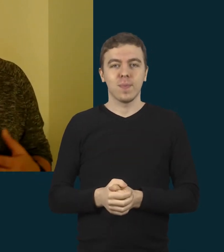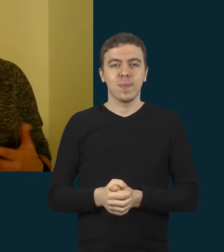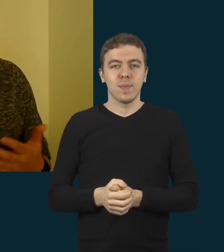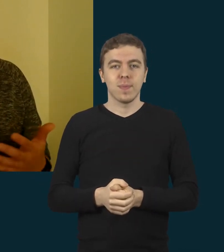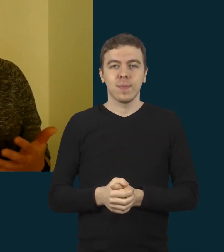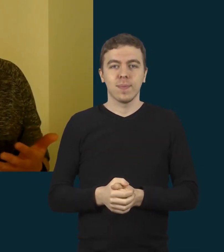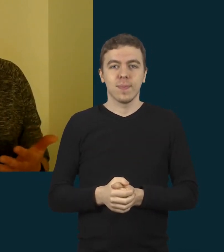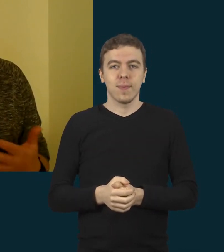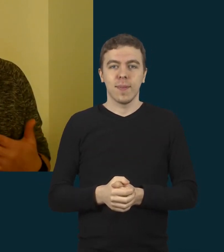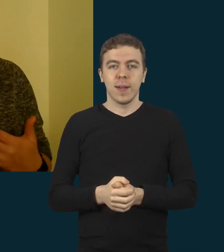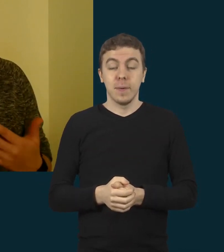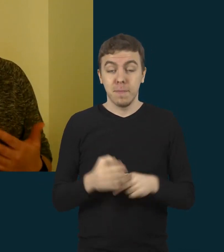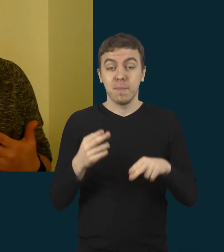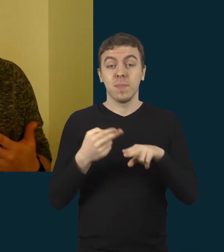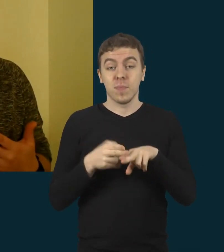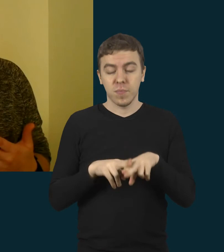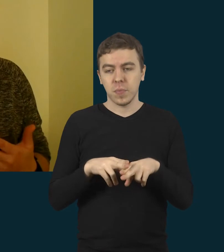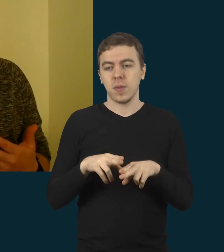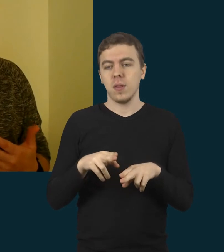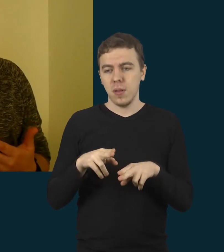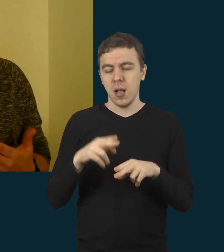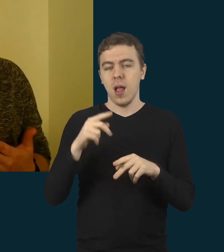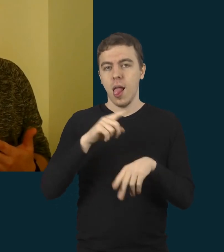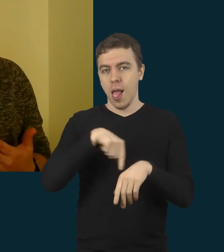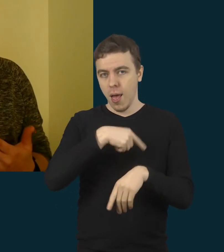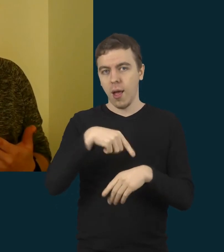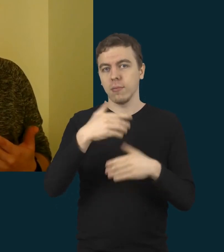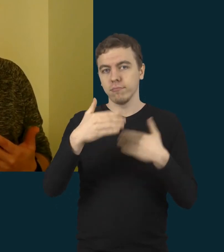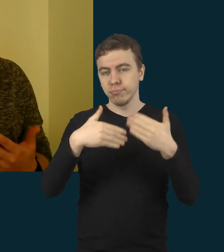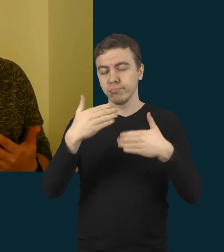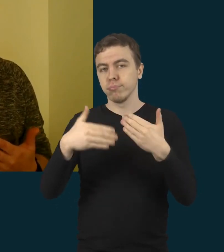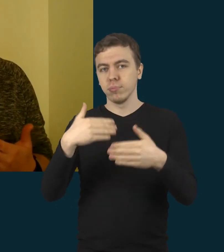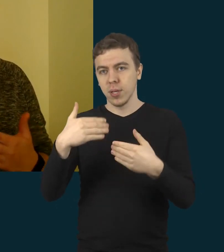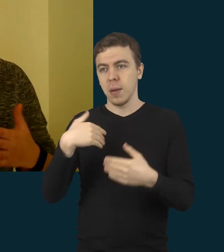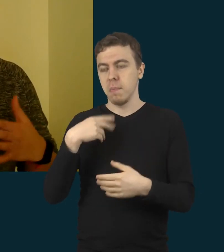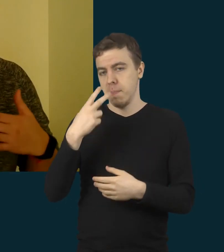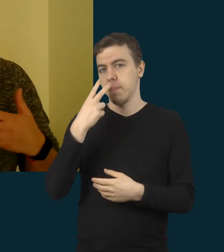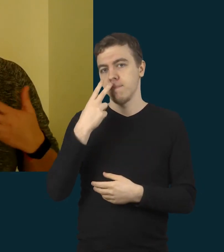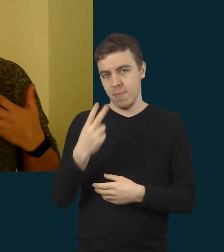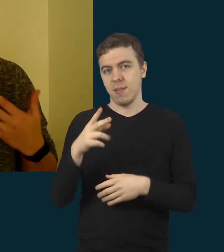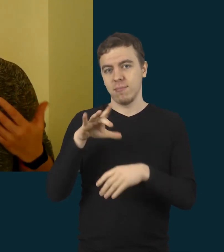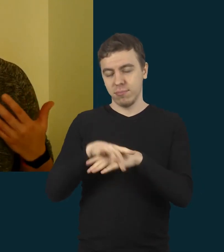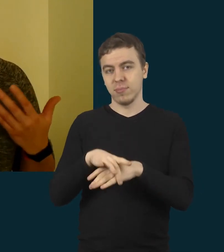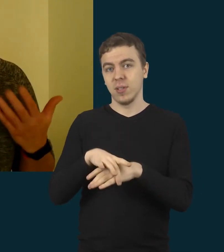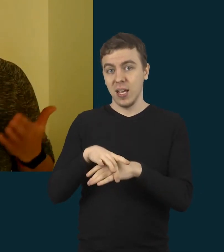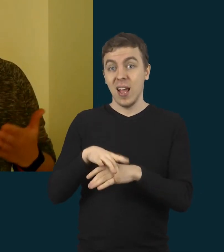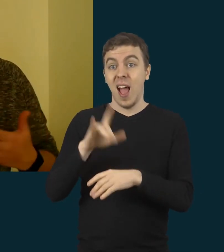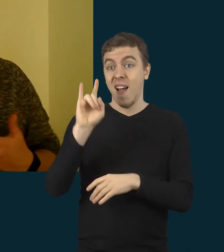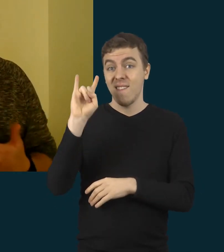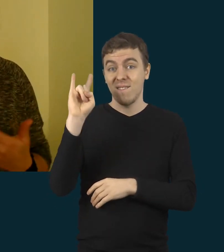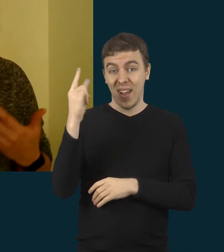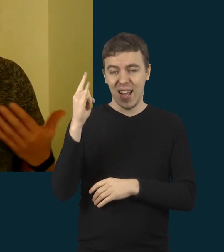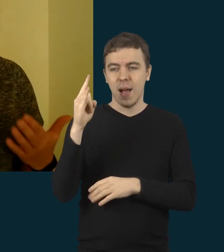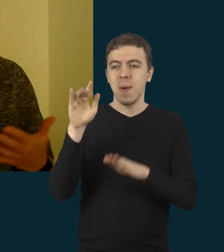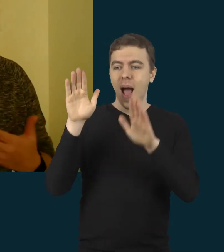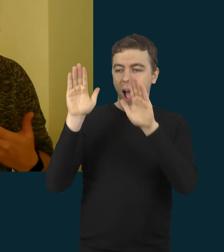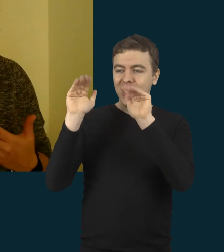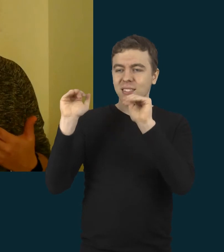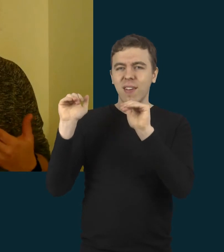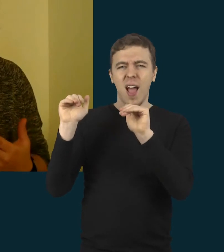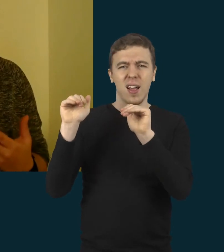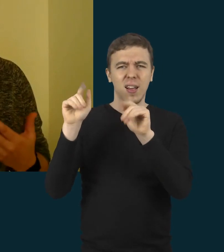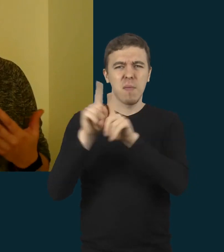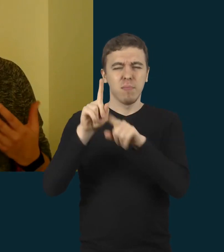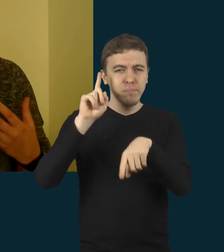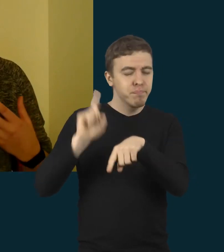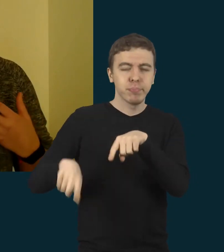irgi ilgainių pastebėjom, kad vaikam tas atsisveikinimas kažkaip vyksta toks labai staigus.